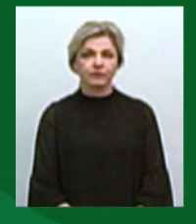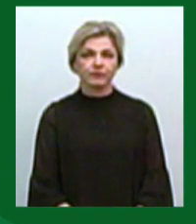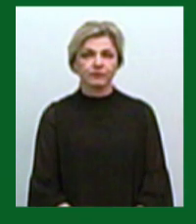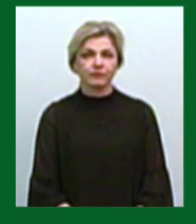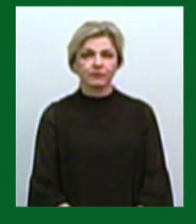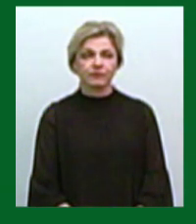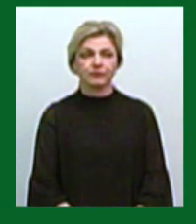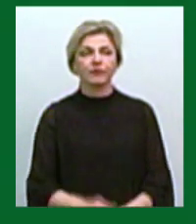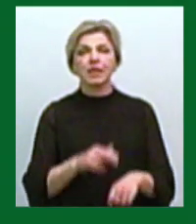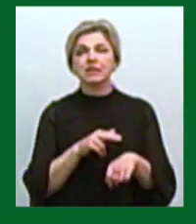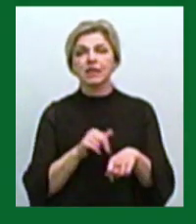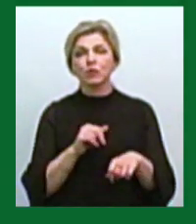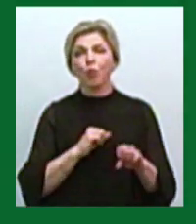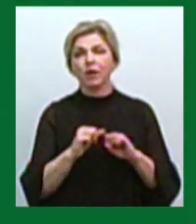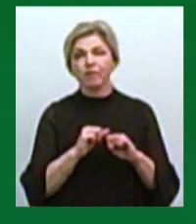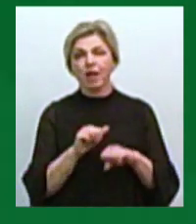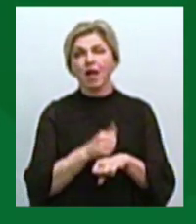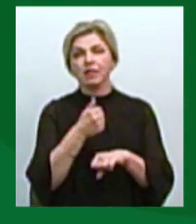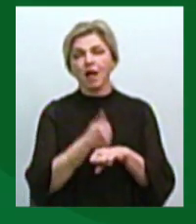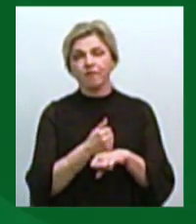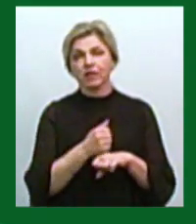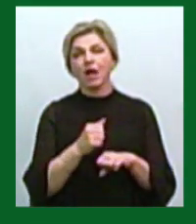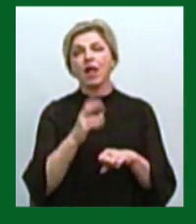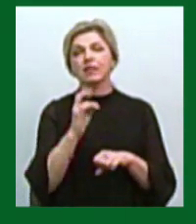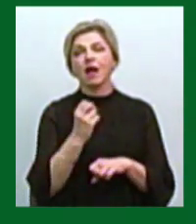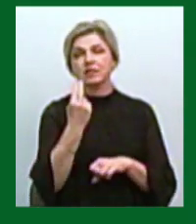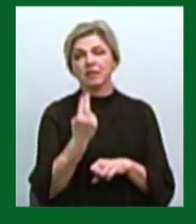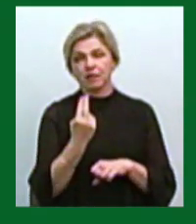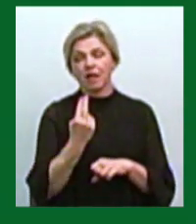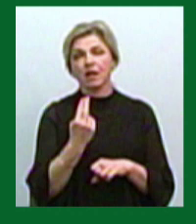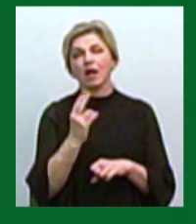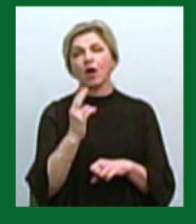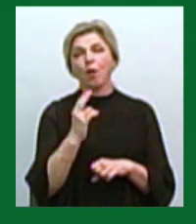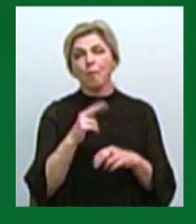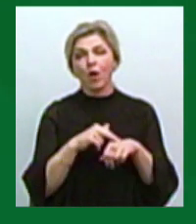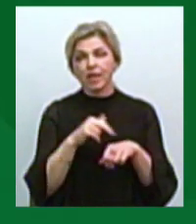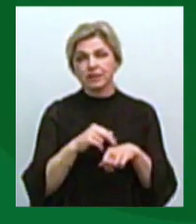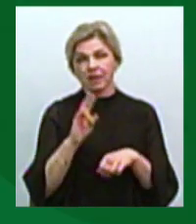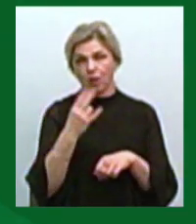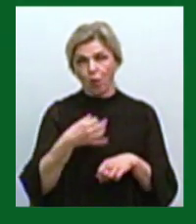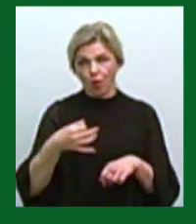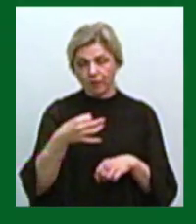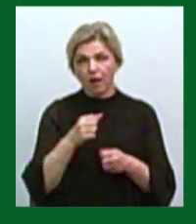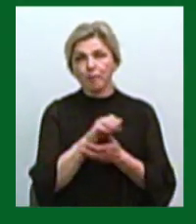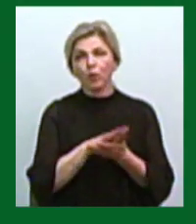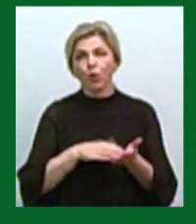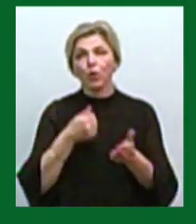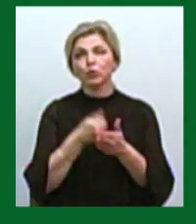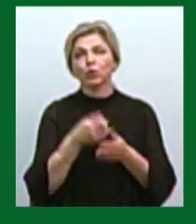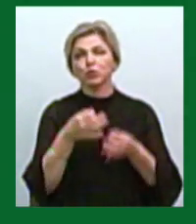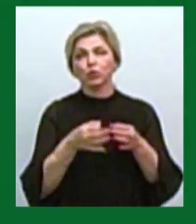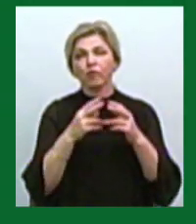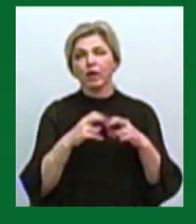Слідчим управлінням Головного управління Національної поліції в Миколаївській області здійснюється досудове розслідування. У